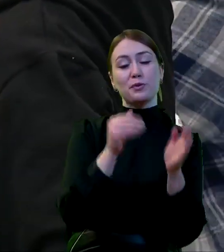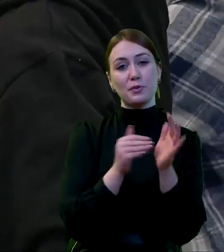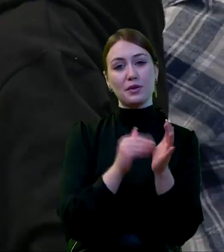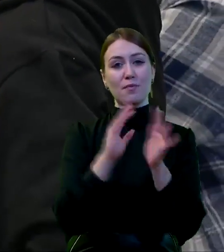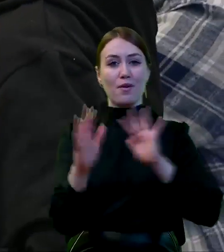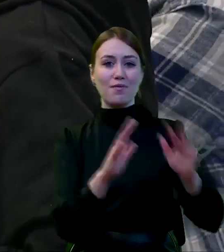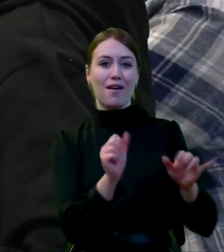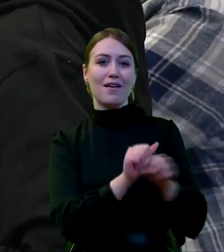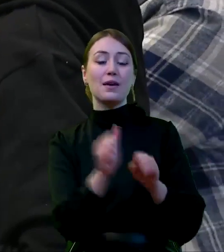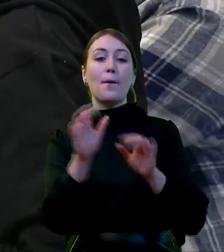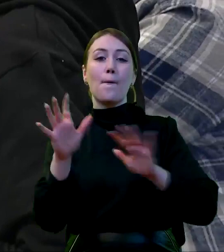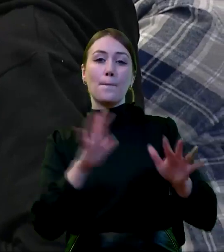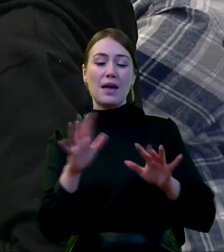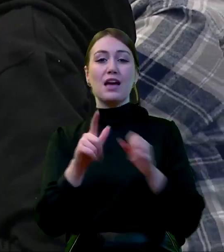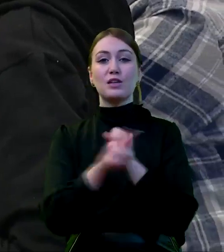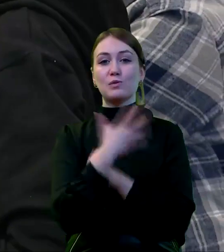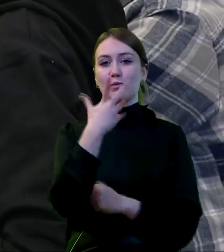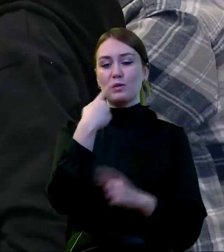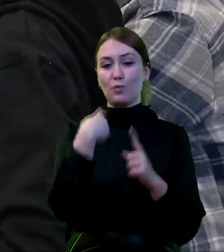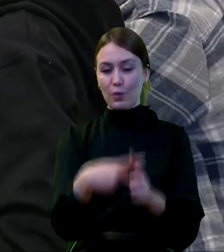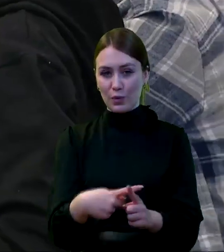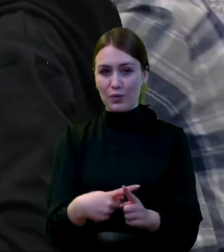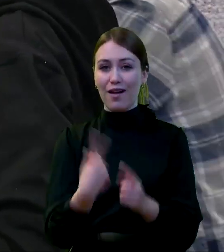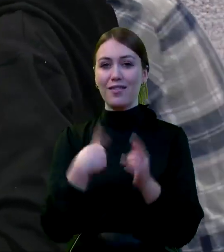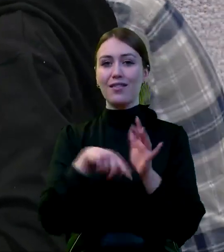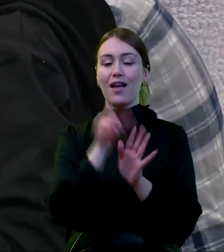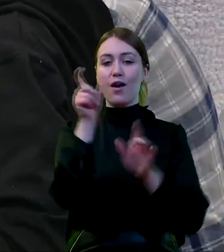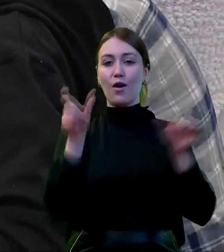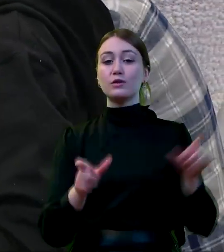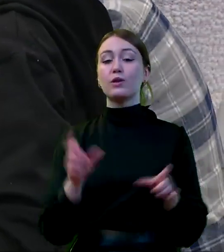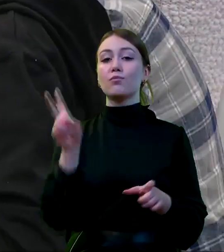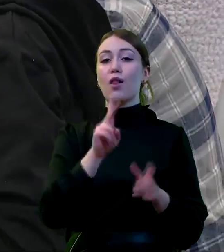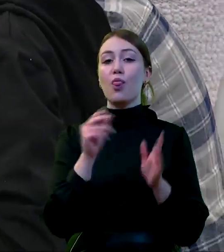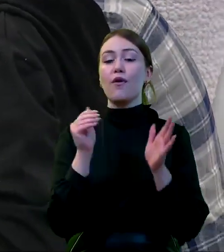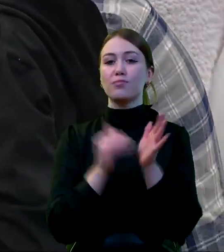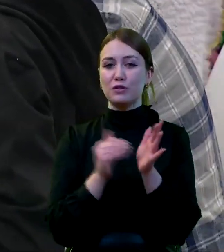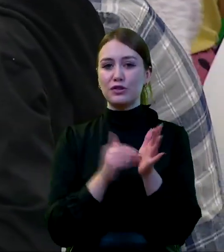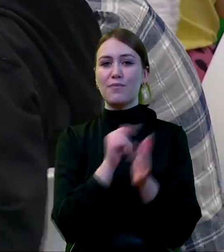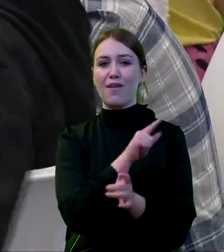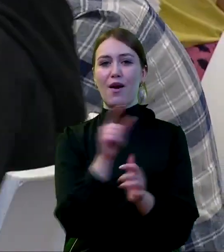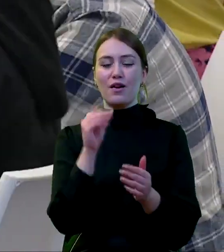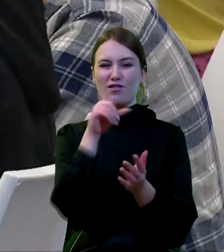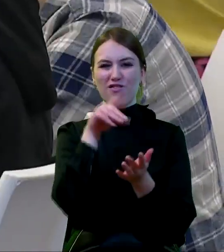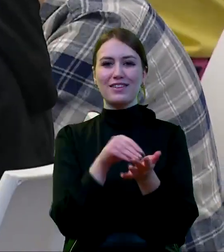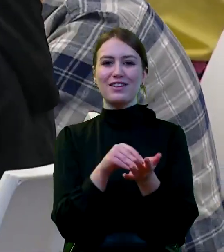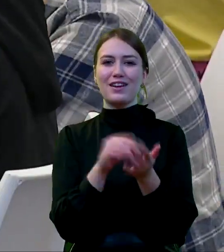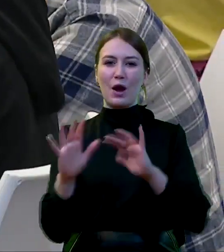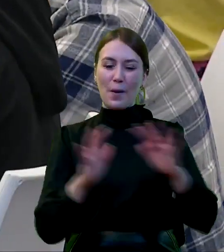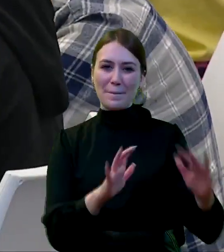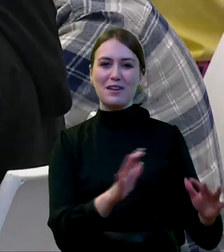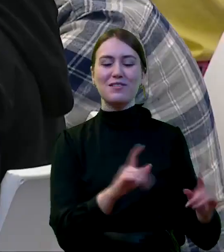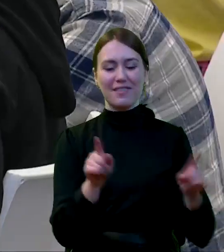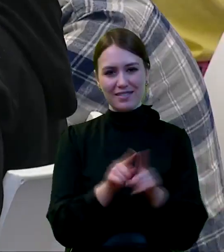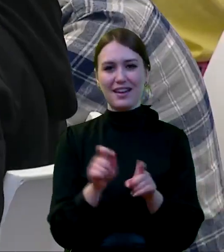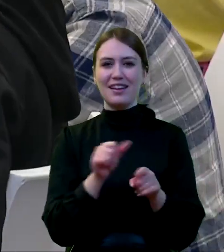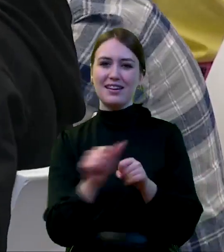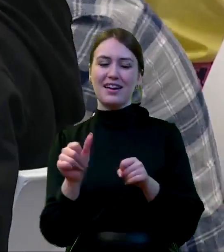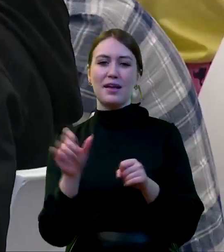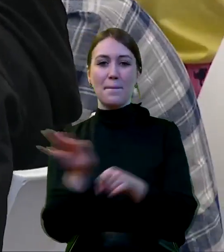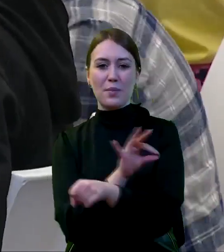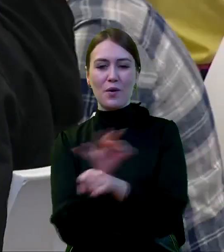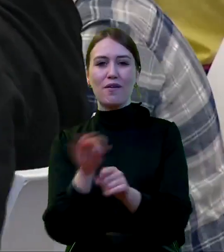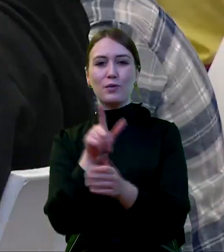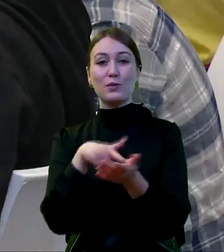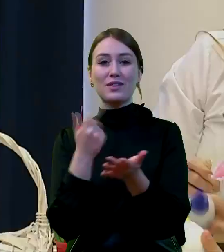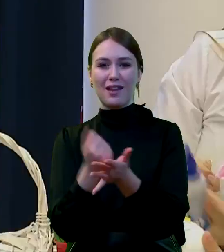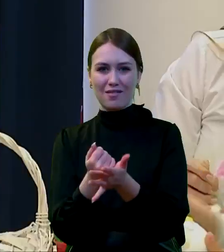opieki, mamy program Opieka 75+, dla osób, które wymagają świadczeń opiekuńczych. Mamy też projekt